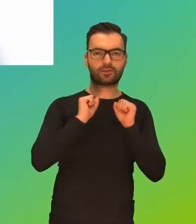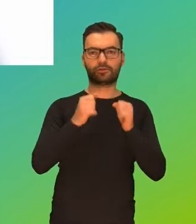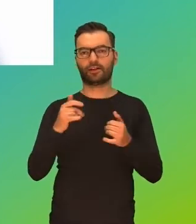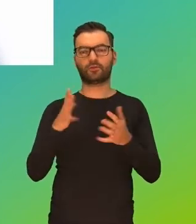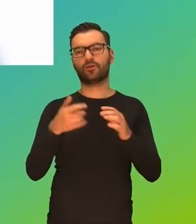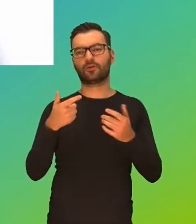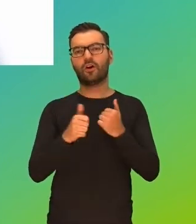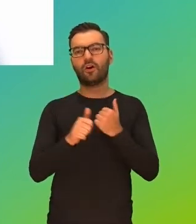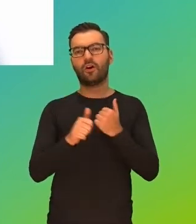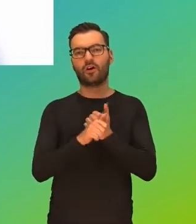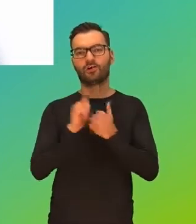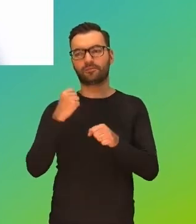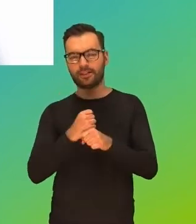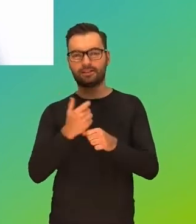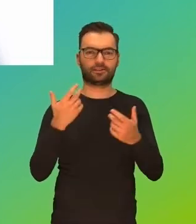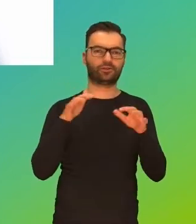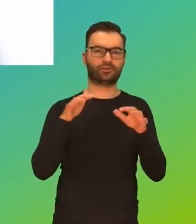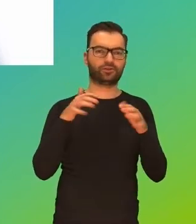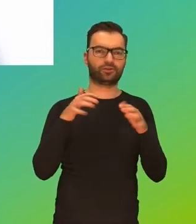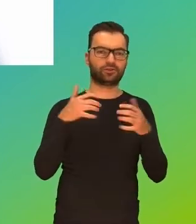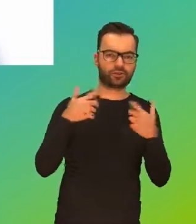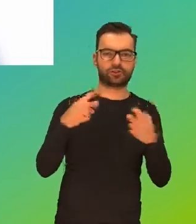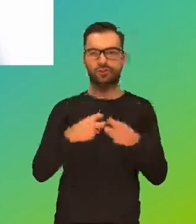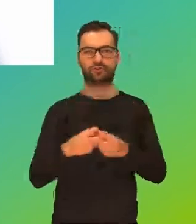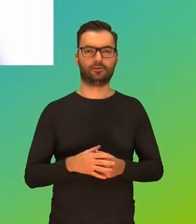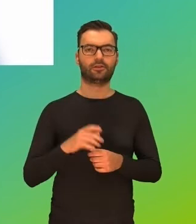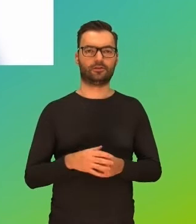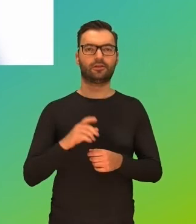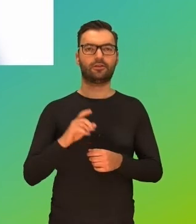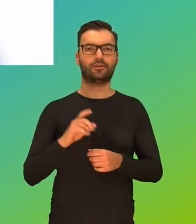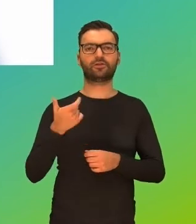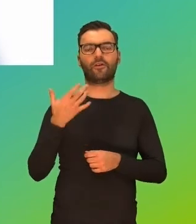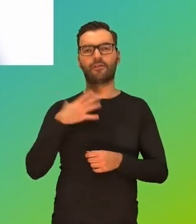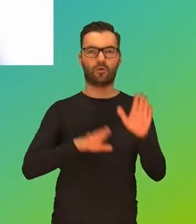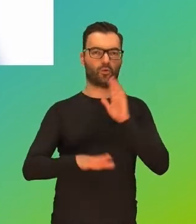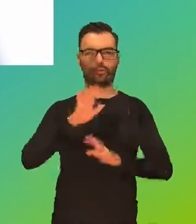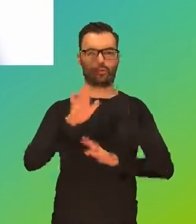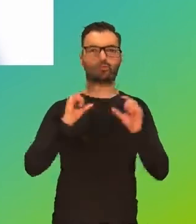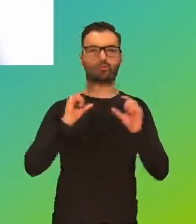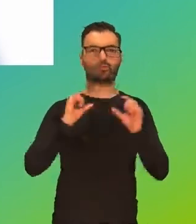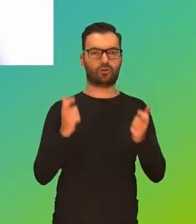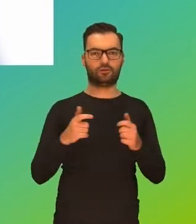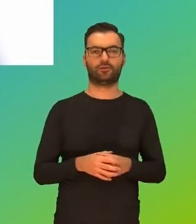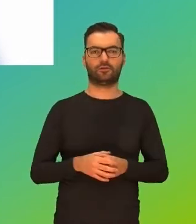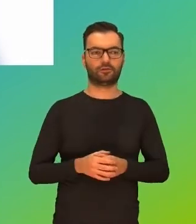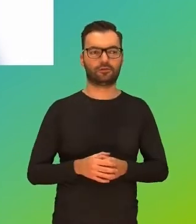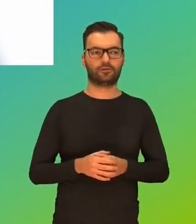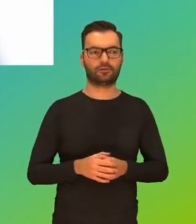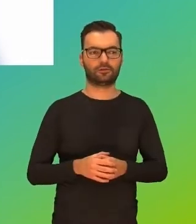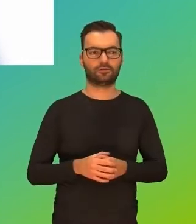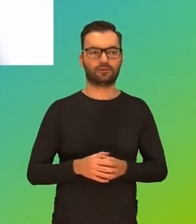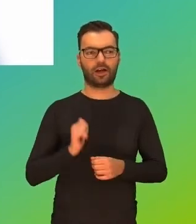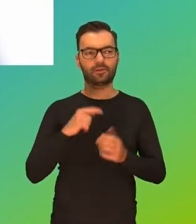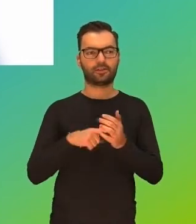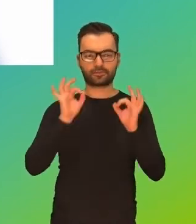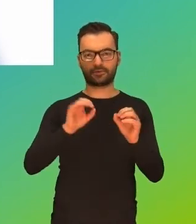funkcjonowania w sieci rozmawiać i czego warto jednak unikać, żeby z tym przekazem do